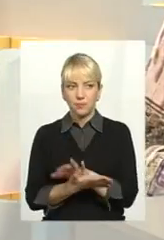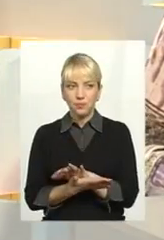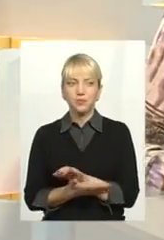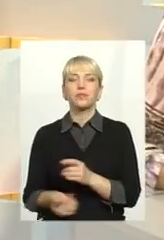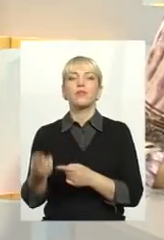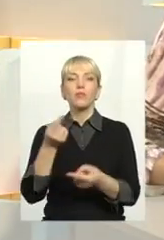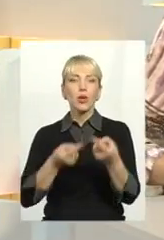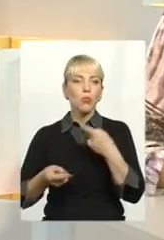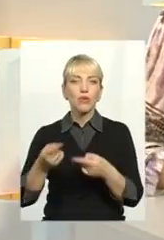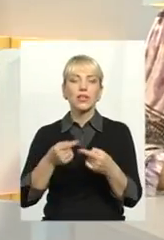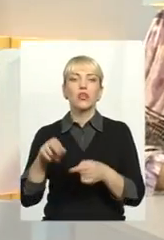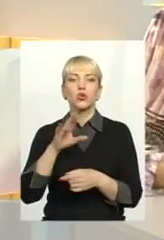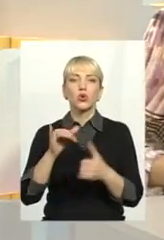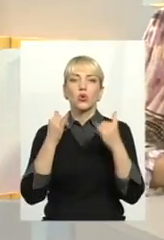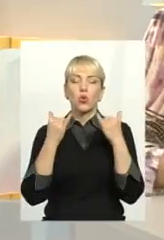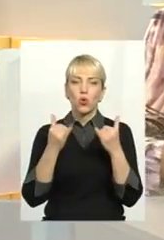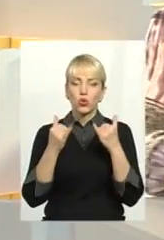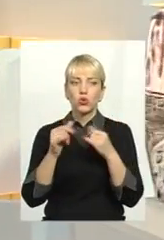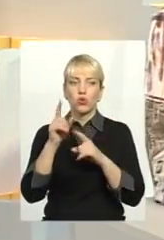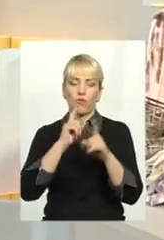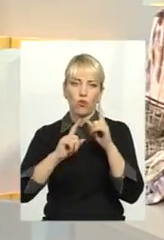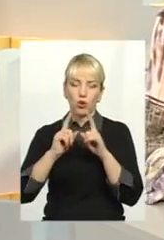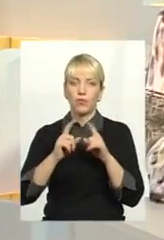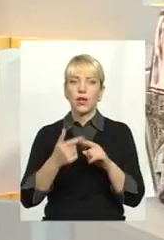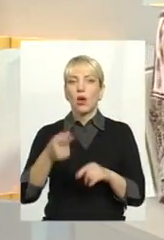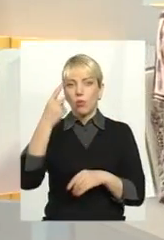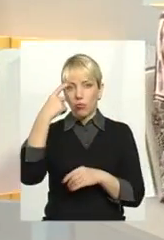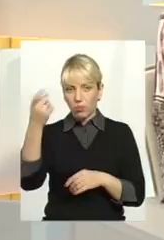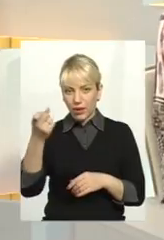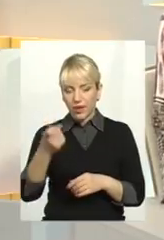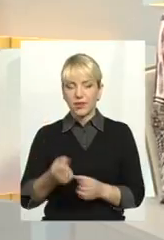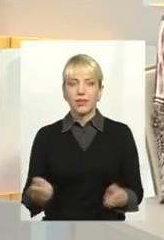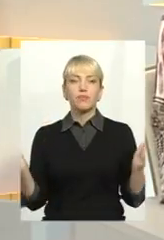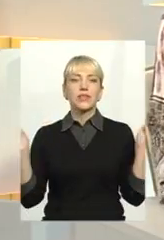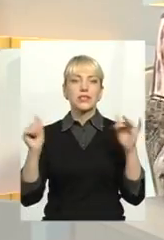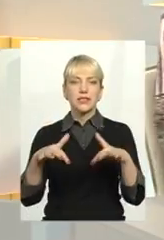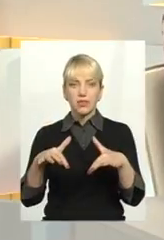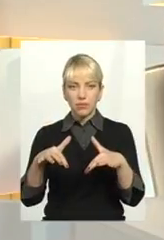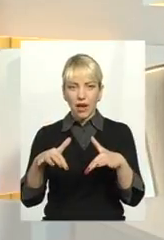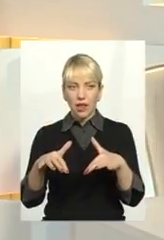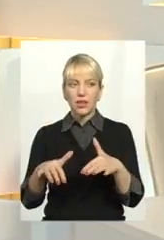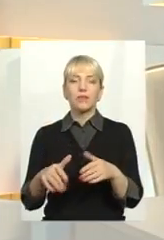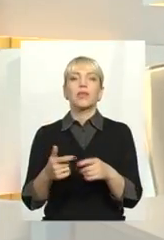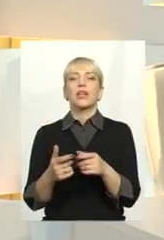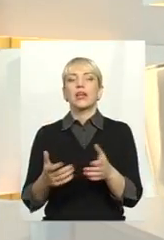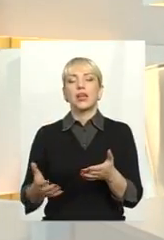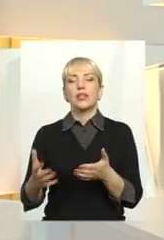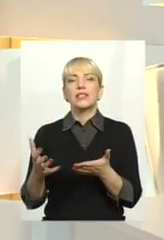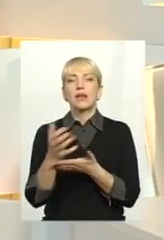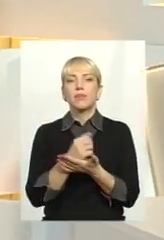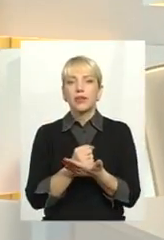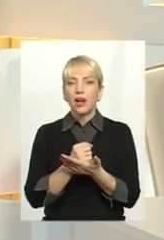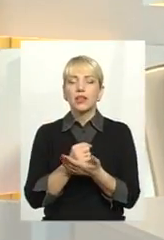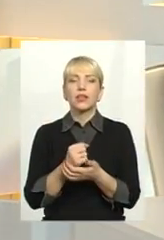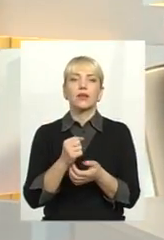сьогоднішнього форуму, Олексій Юрійович, попередили, зібрали конструктивні пропозиції. До речі, що